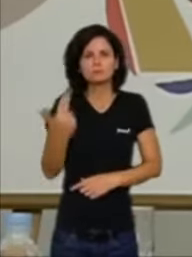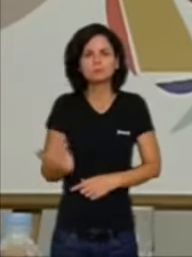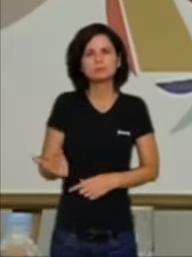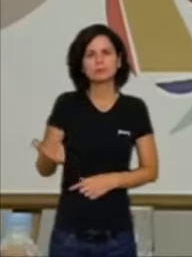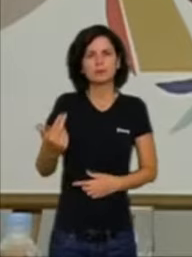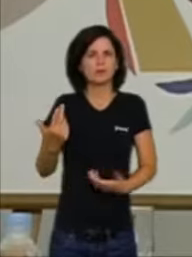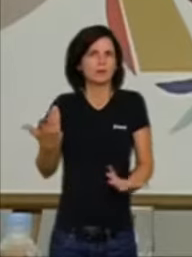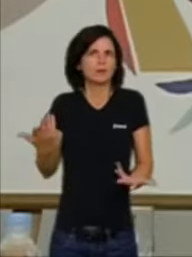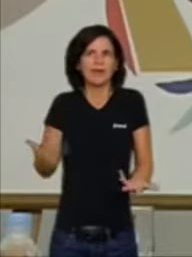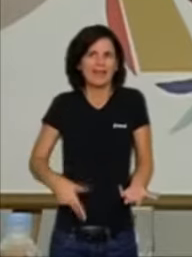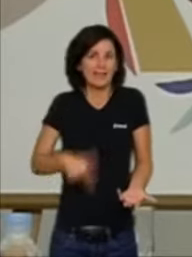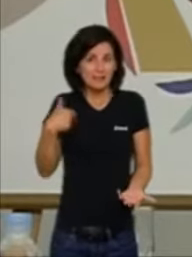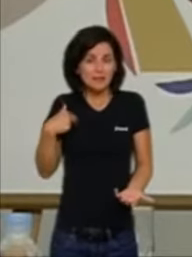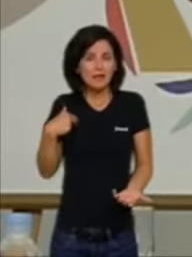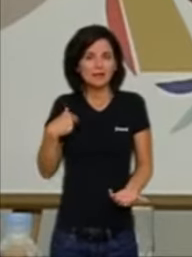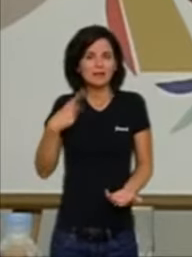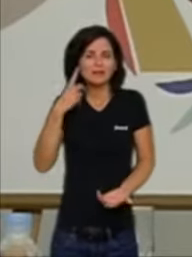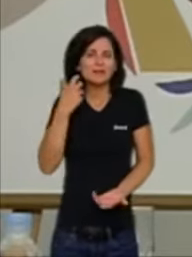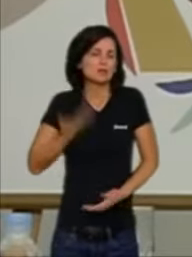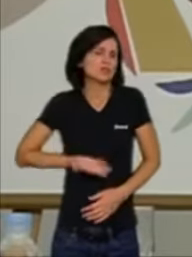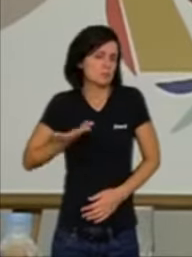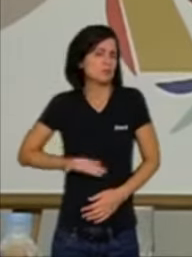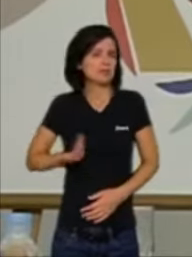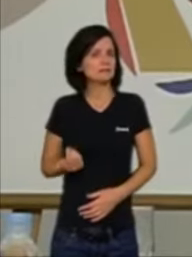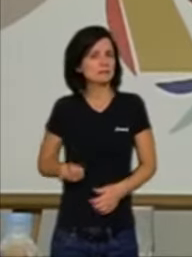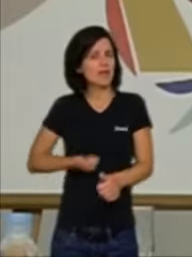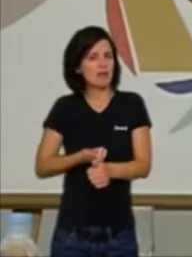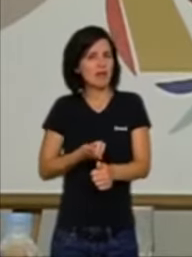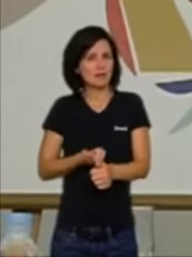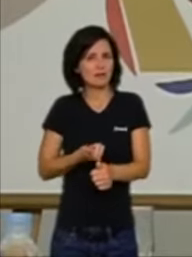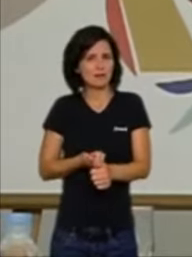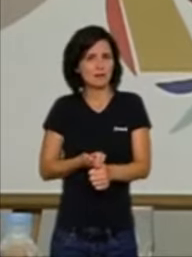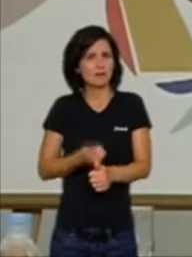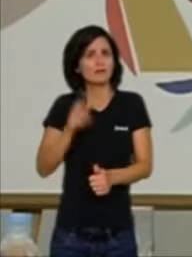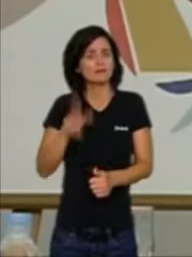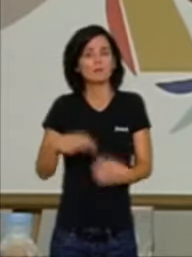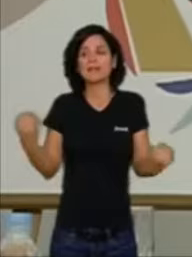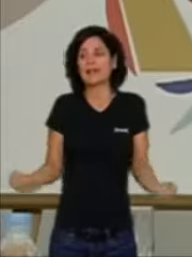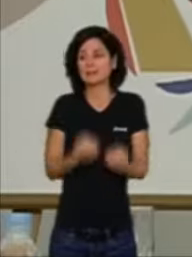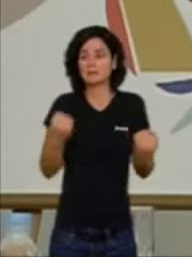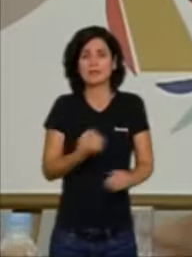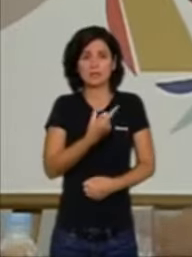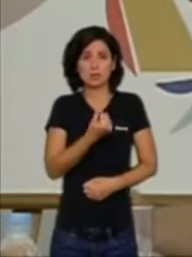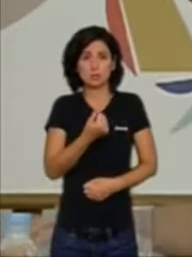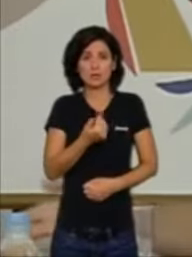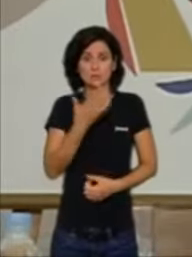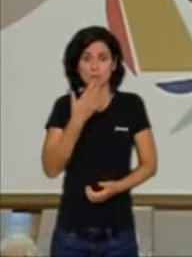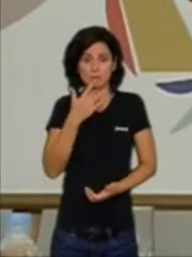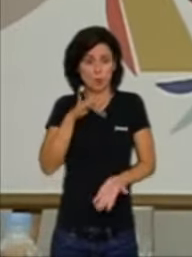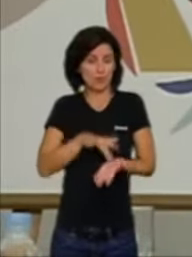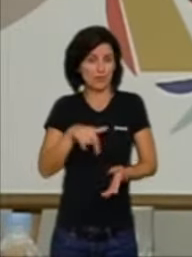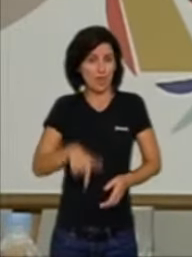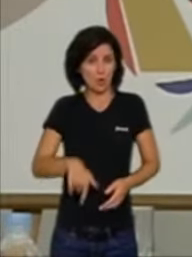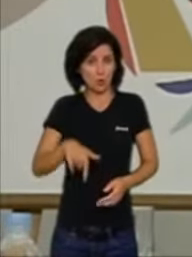molt bona, molt sana. També donem suport a les activitats econòmiques. Avui mateix hem passat